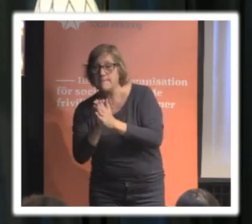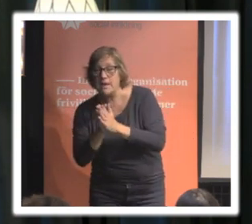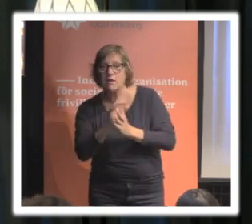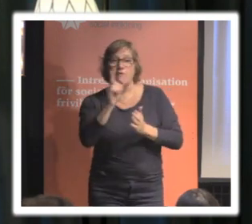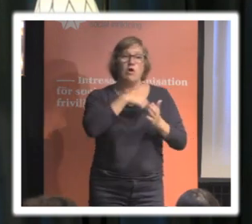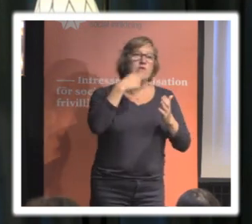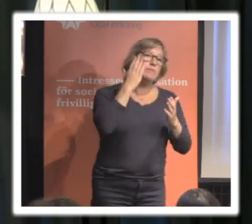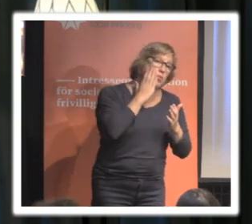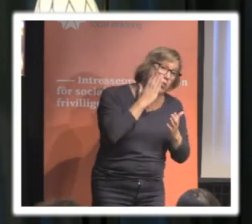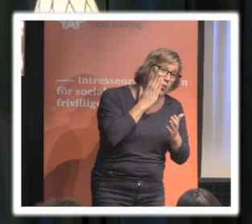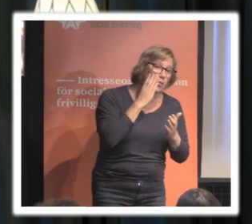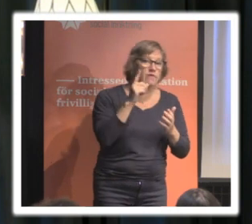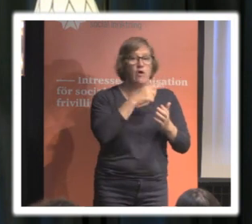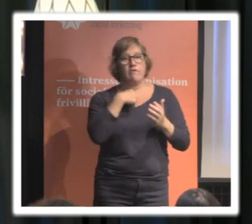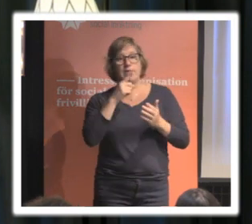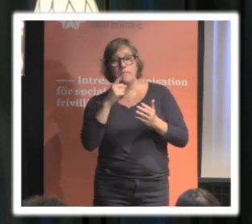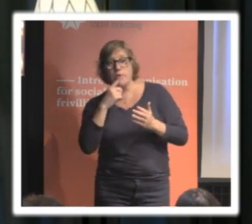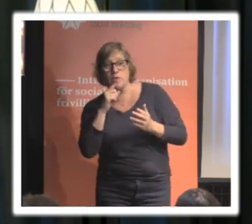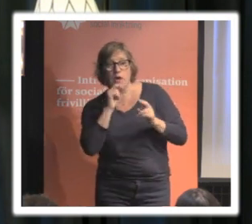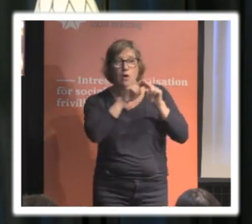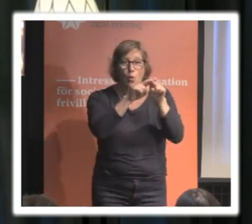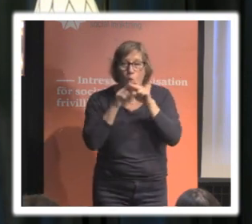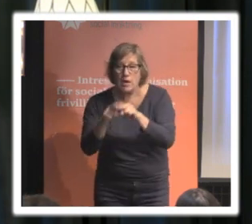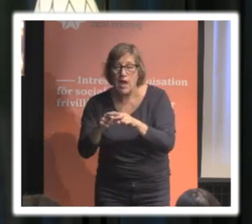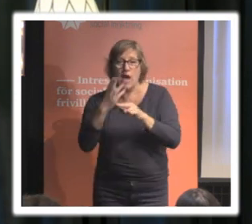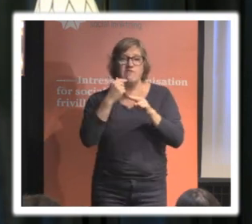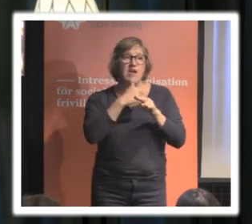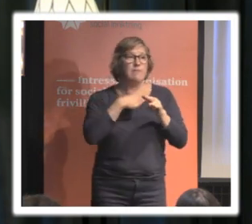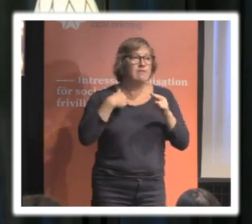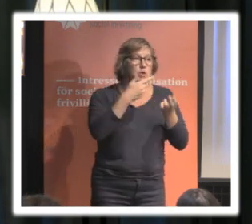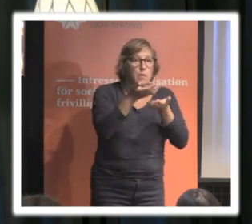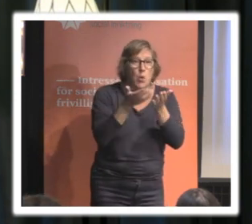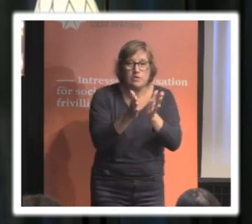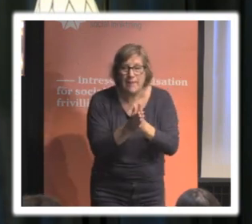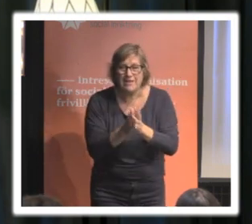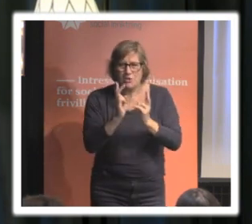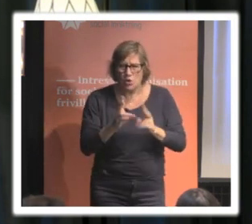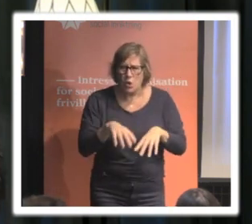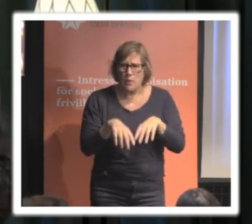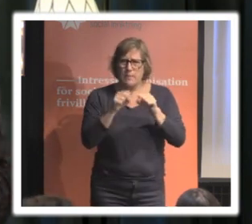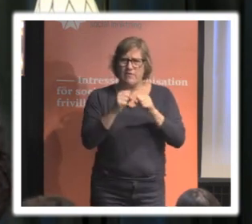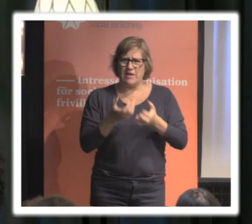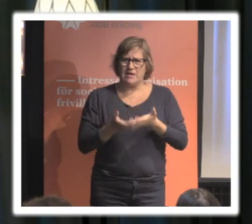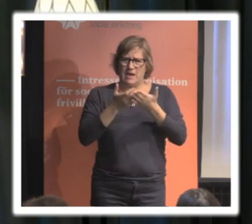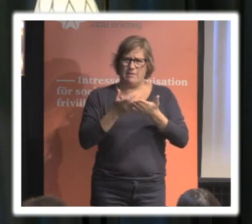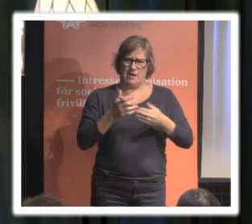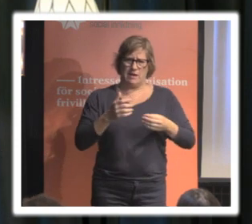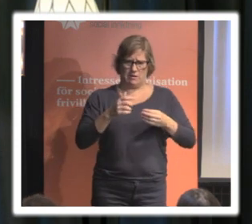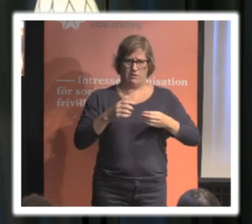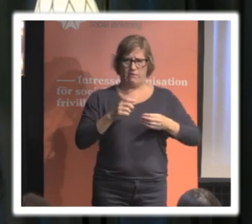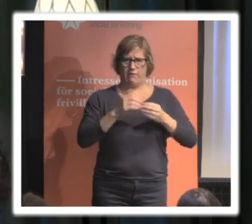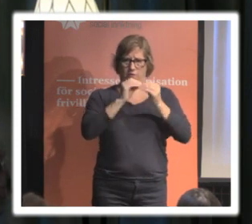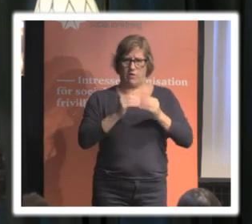rör oss, vilka sociala umgängeskretsar vi har och andra sådana uppgifter som hjälper till att forma oss som privatpersoner